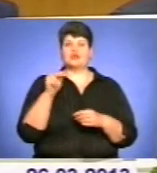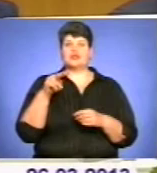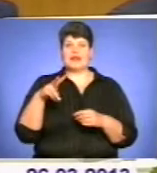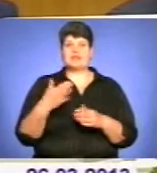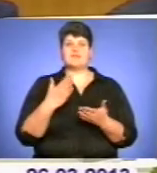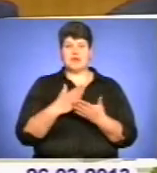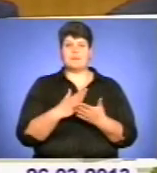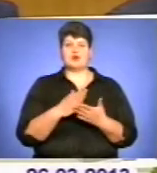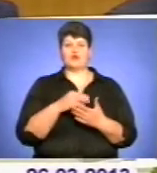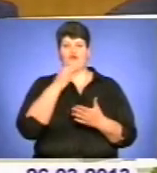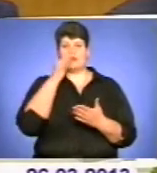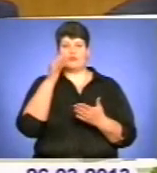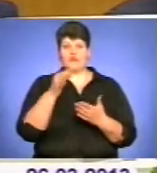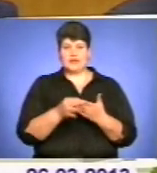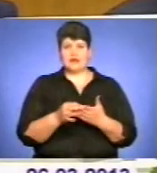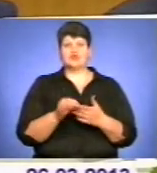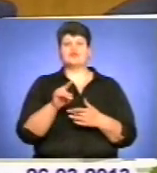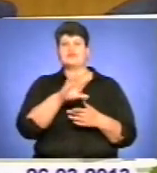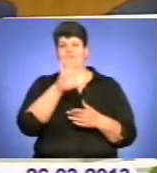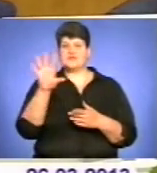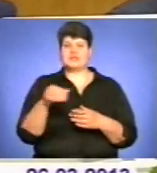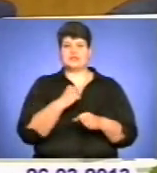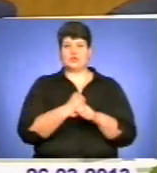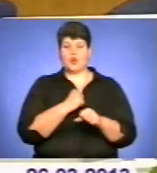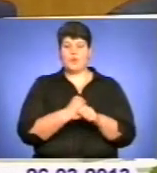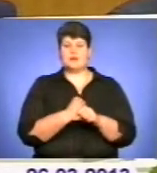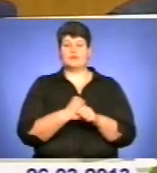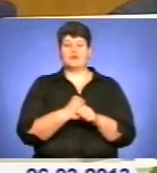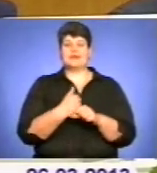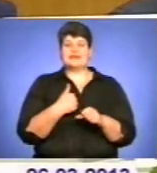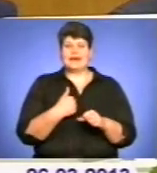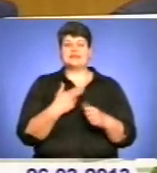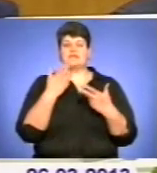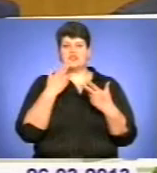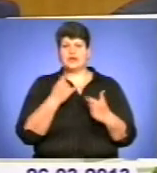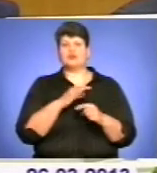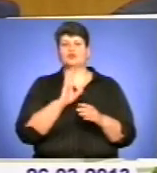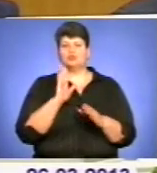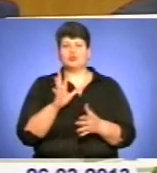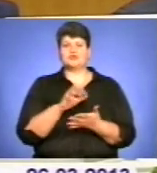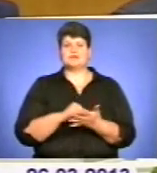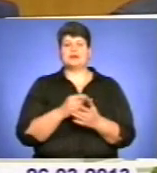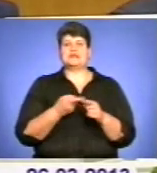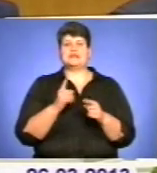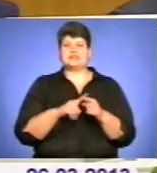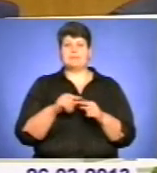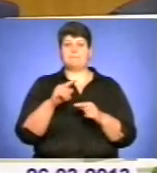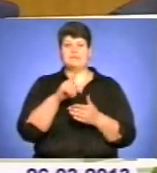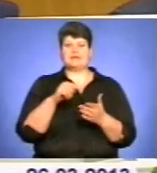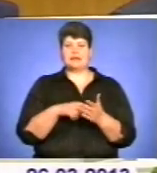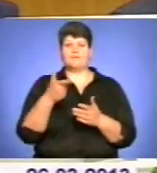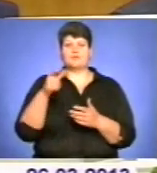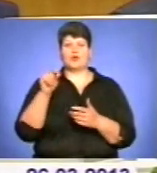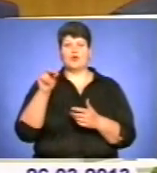відповідальність, що вони, ми все зробимо. Я, звичайно, буду займатися цим питанням господин Петро